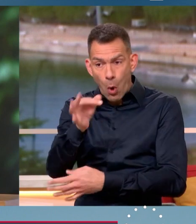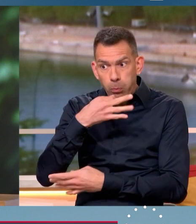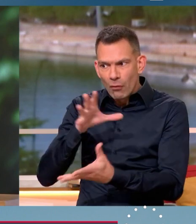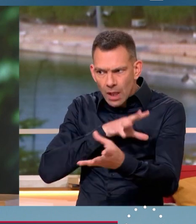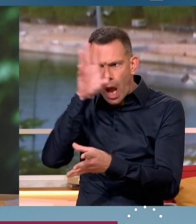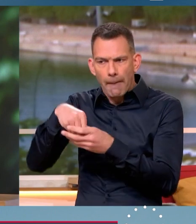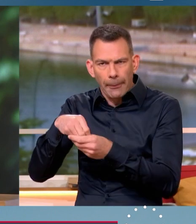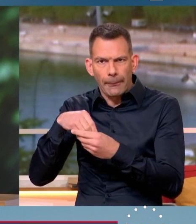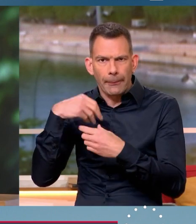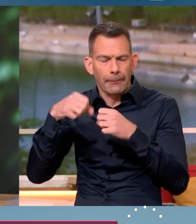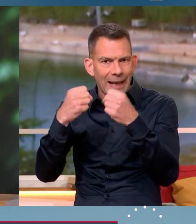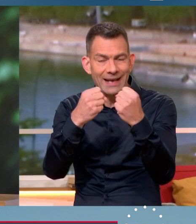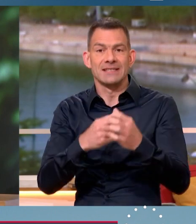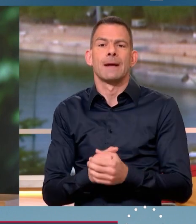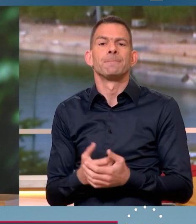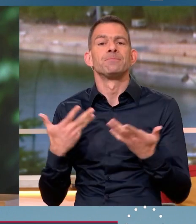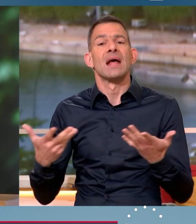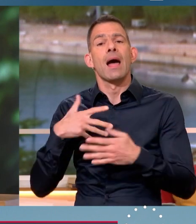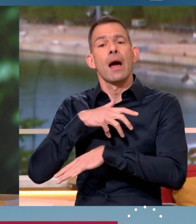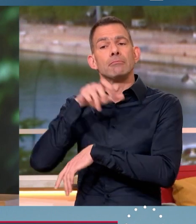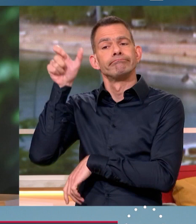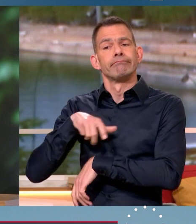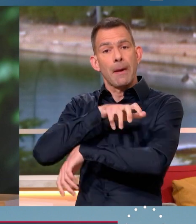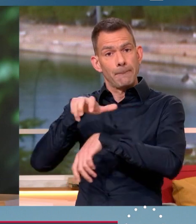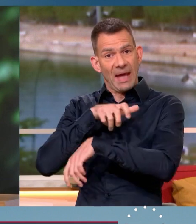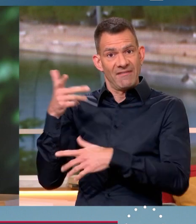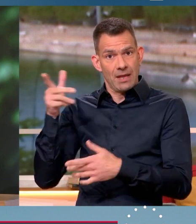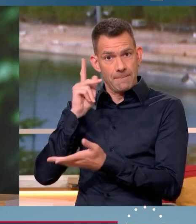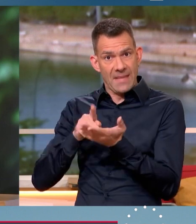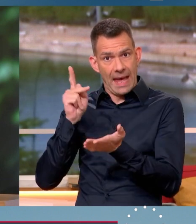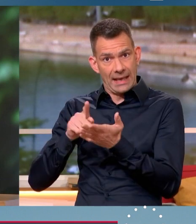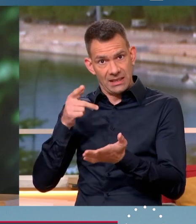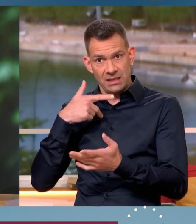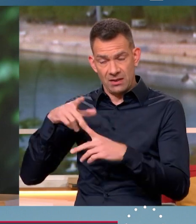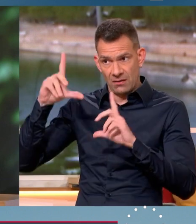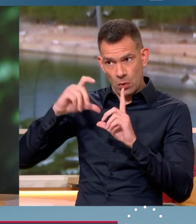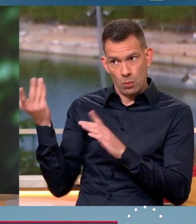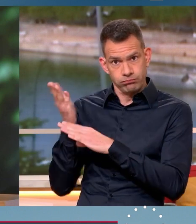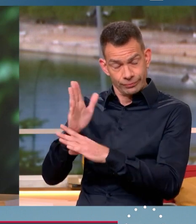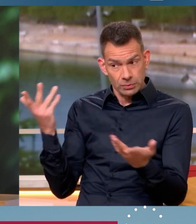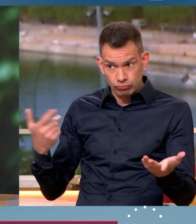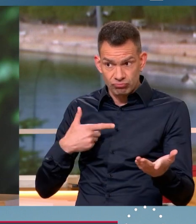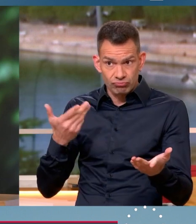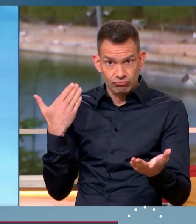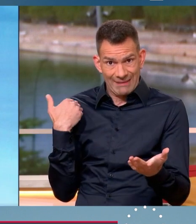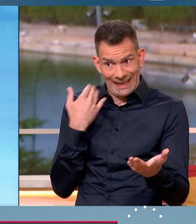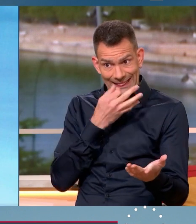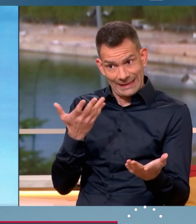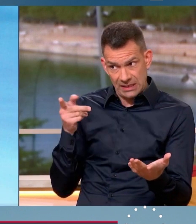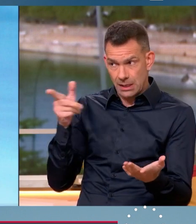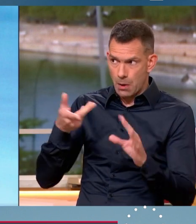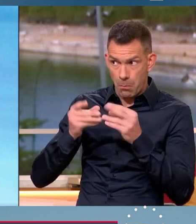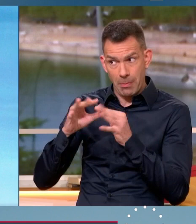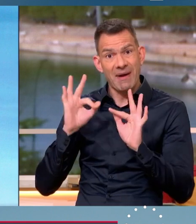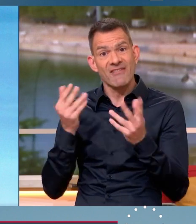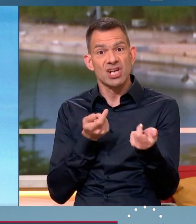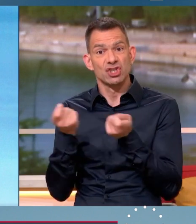On voit la photo du préfet Lallement. Vous avez dit à l'instant qu'il y a eu un problème de maintien de l'ordre. Il y C'est ce que dit aussi Jean-Luc Mélenchon